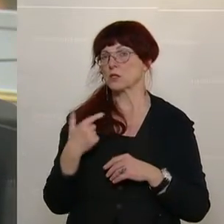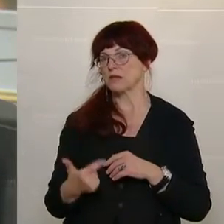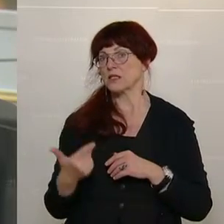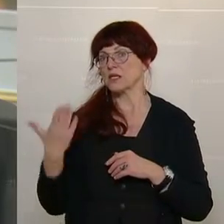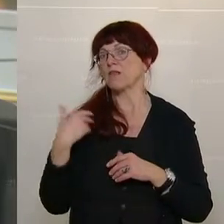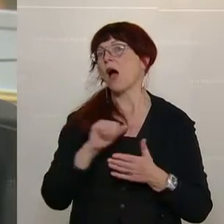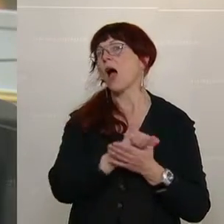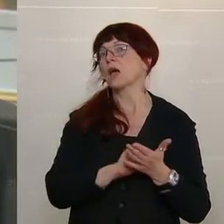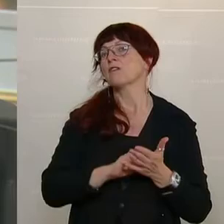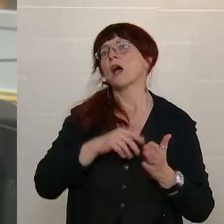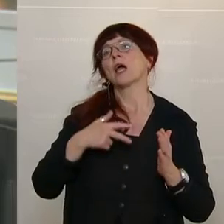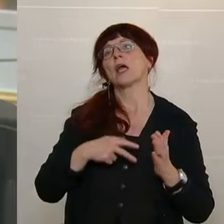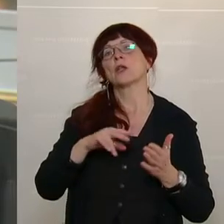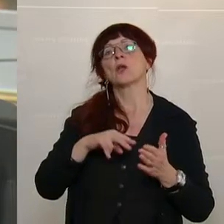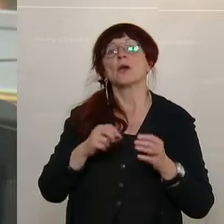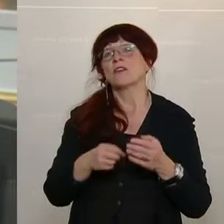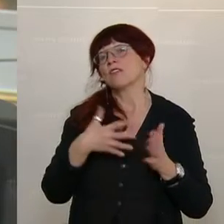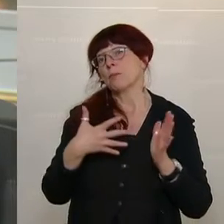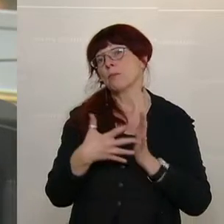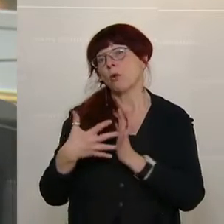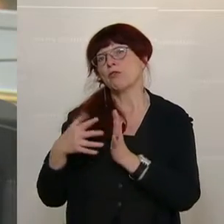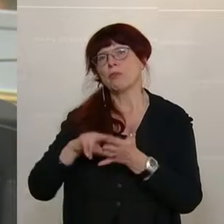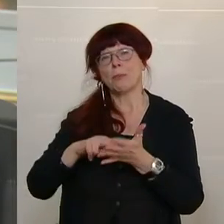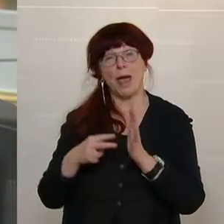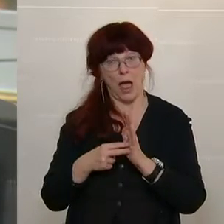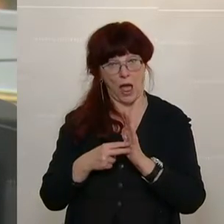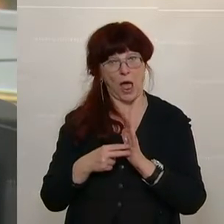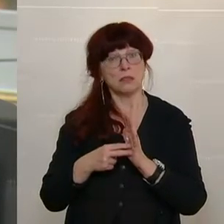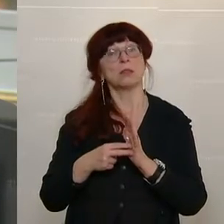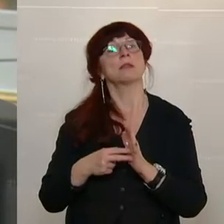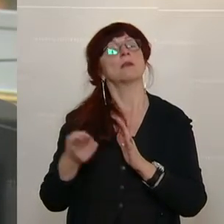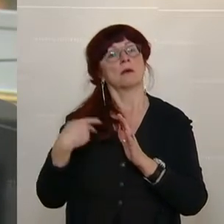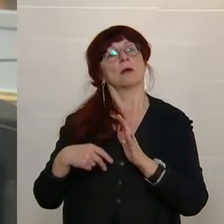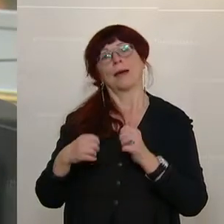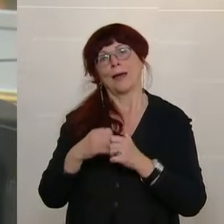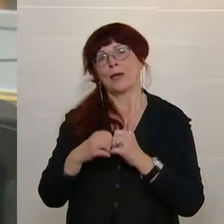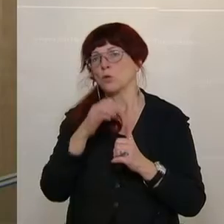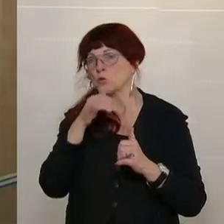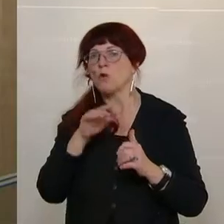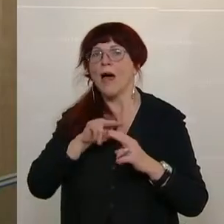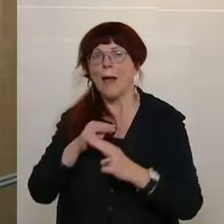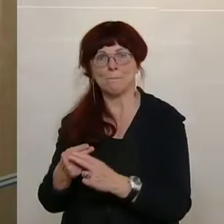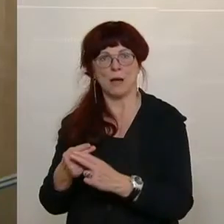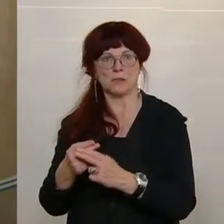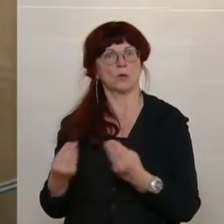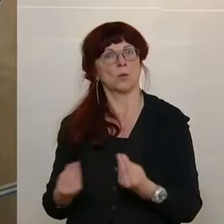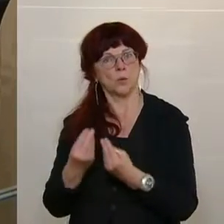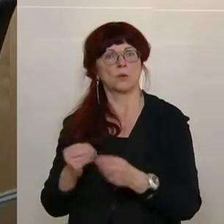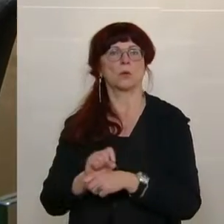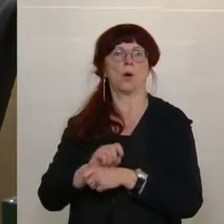den Prüfplan des Rechnungshofes nach Ausbruch der Covid-19-Pandemie anzupassen. Warum? Weil die